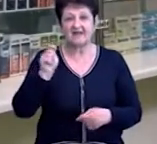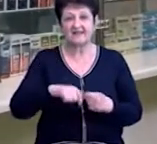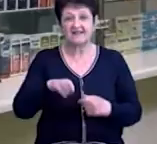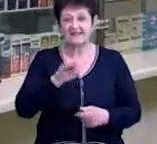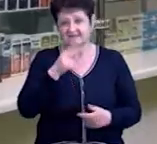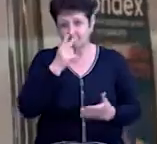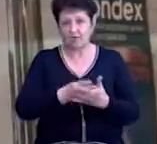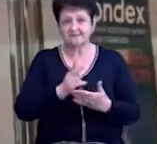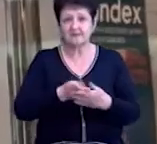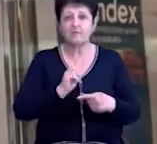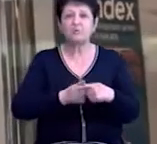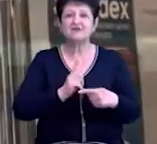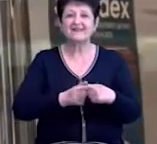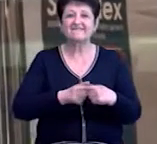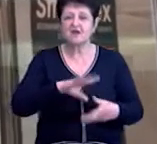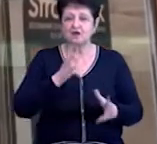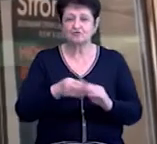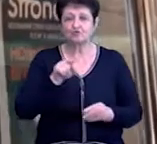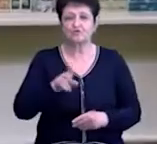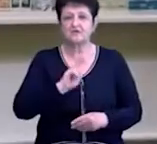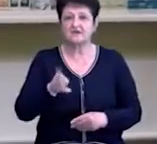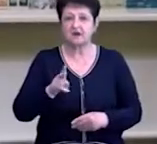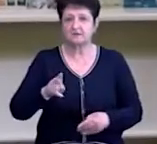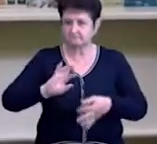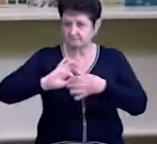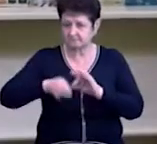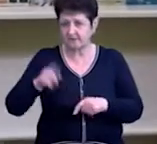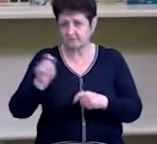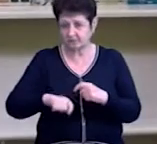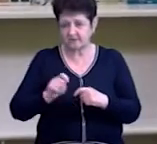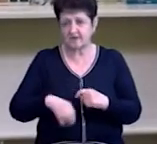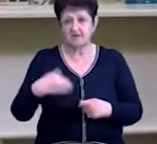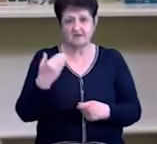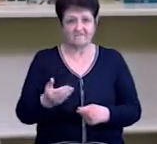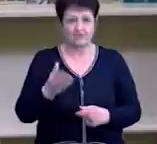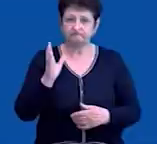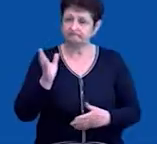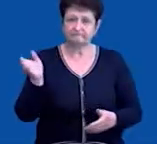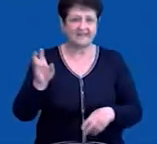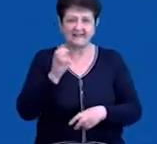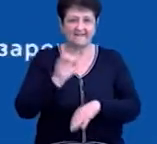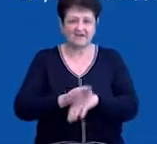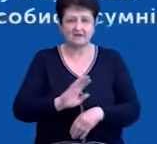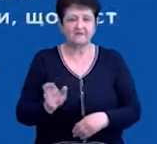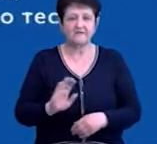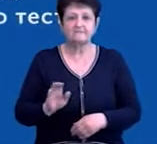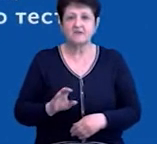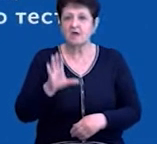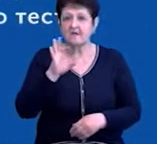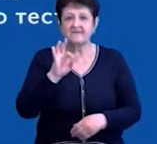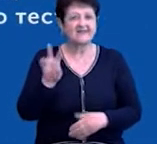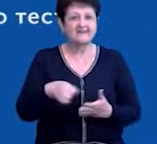партії показали позитивний результат, тоді як ґрунтовніше ПЛР-дослідження його спростувало. ПЛР не